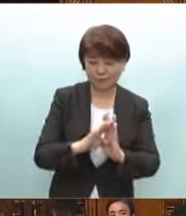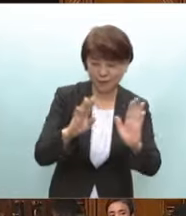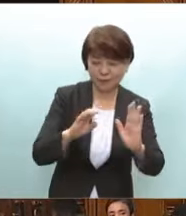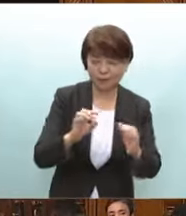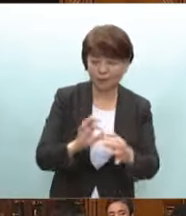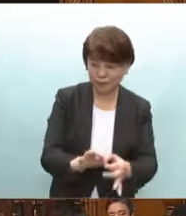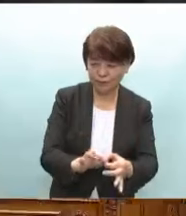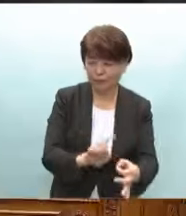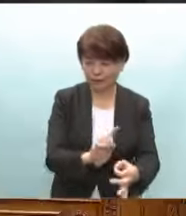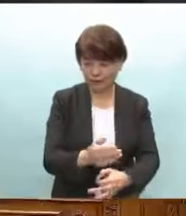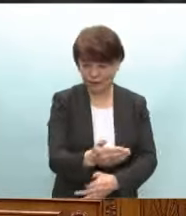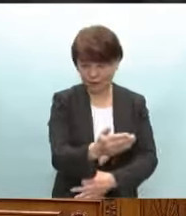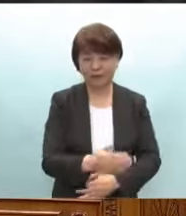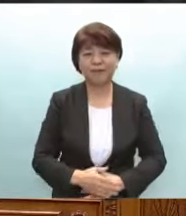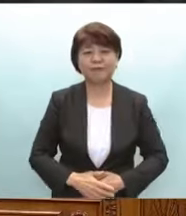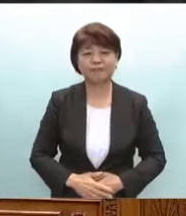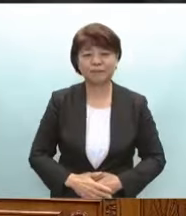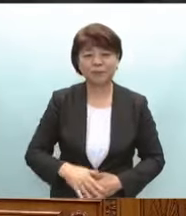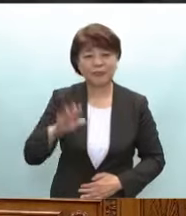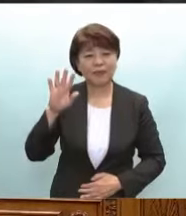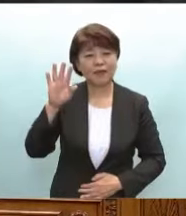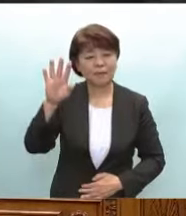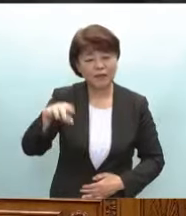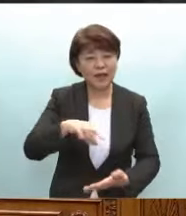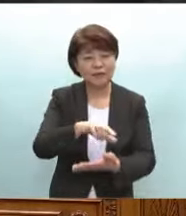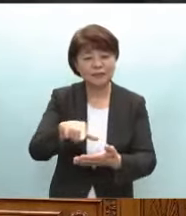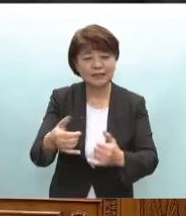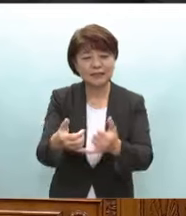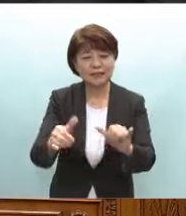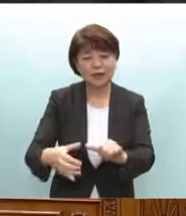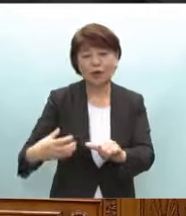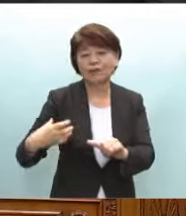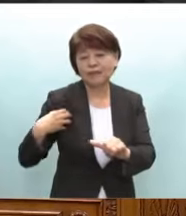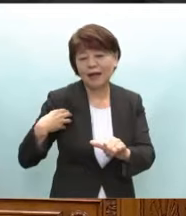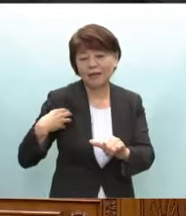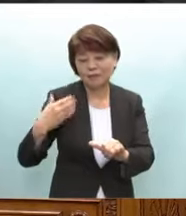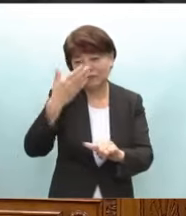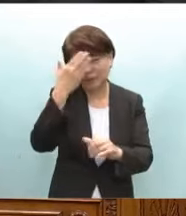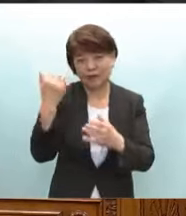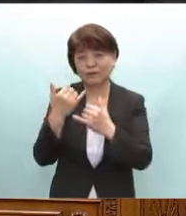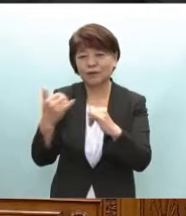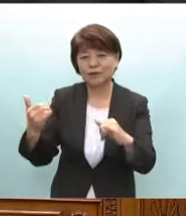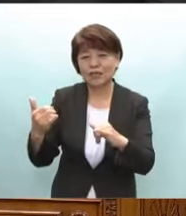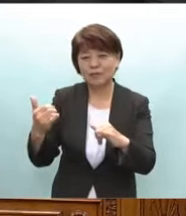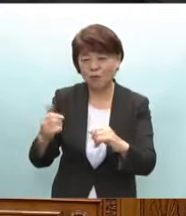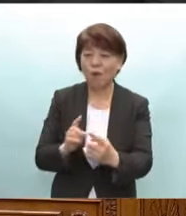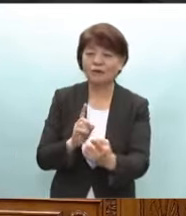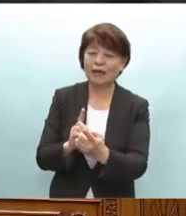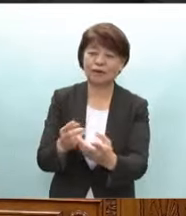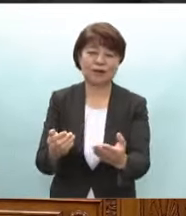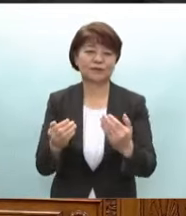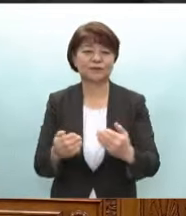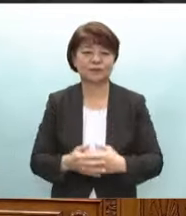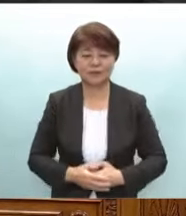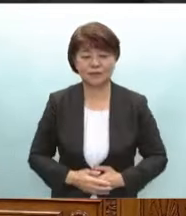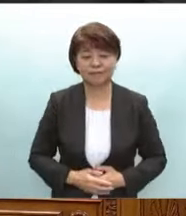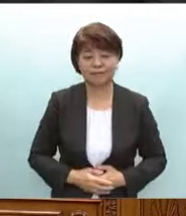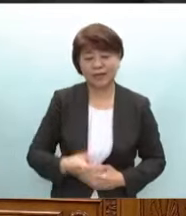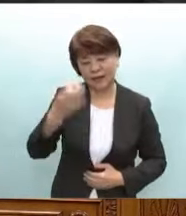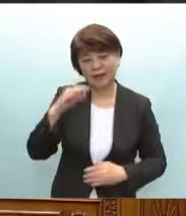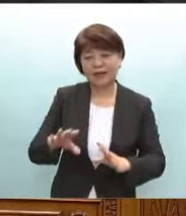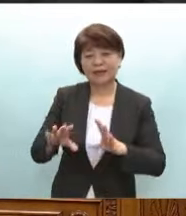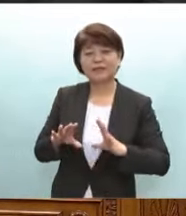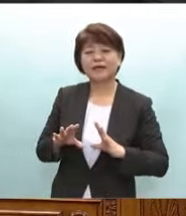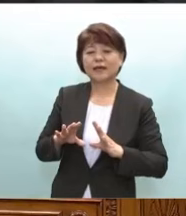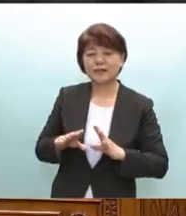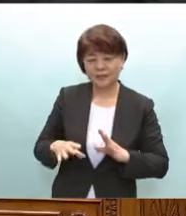します未来の地域社会を担う青少年にも手厚い対応が求められます被